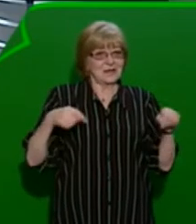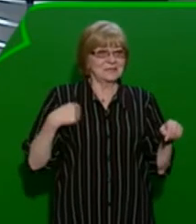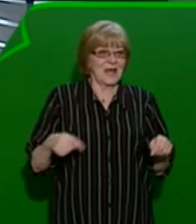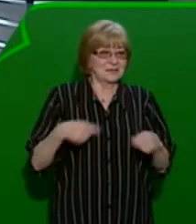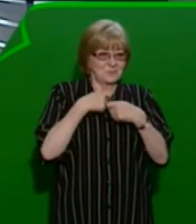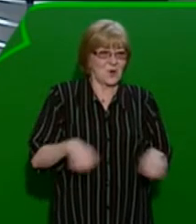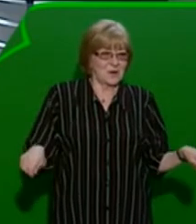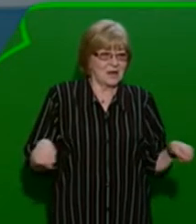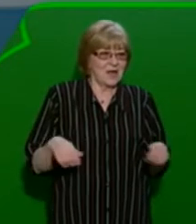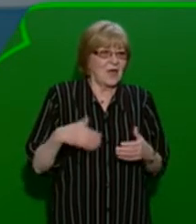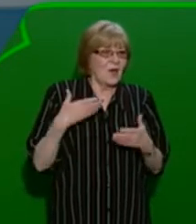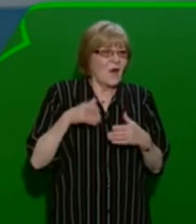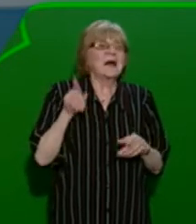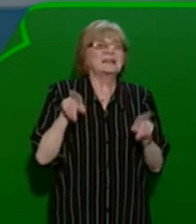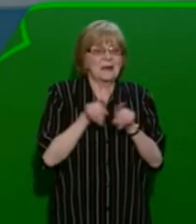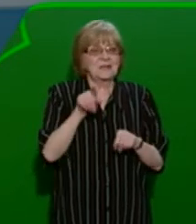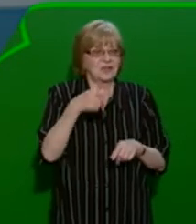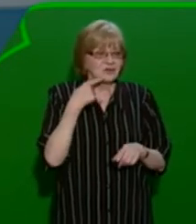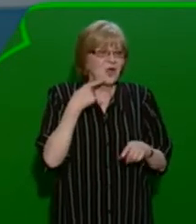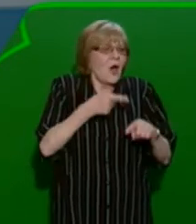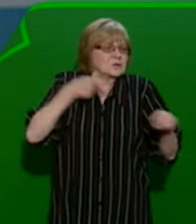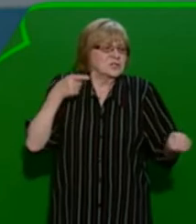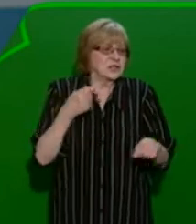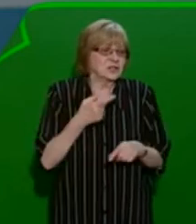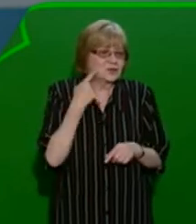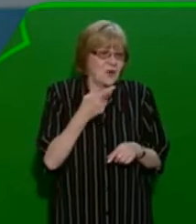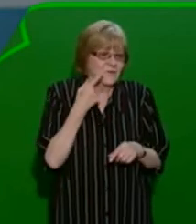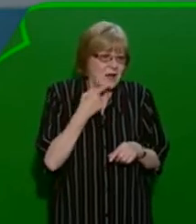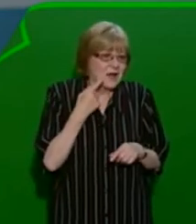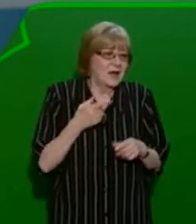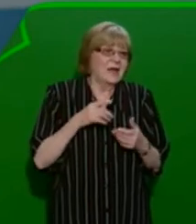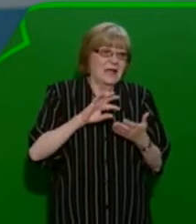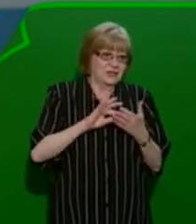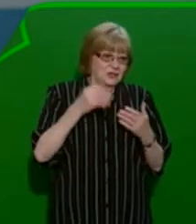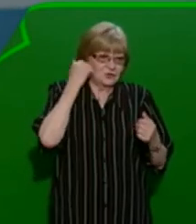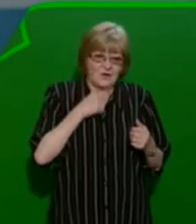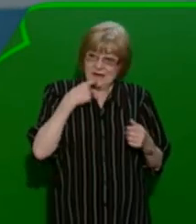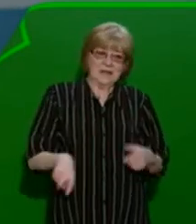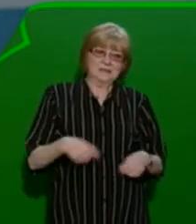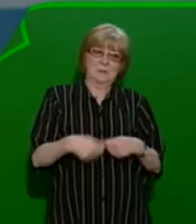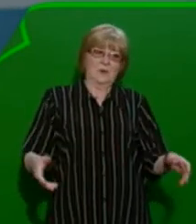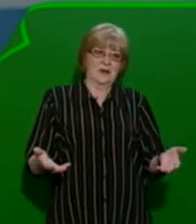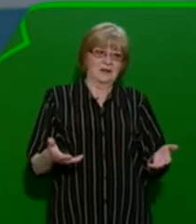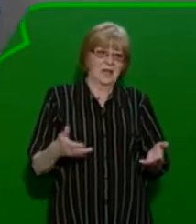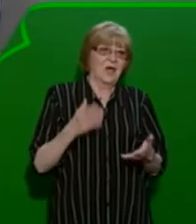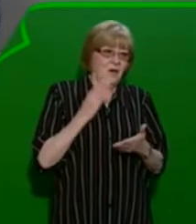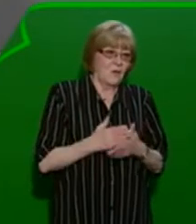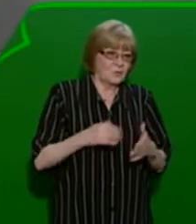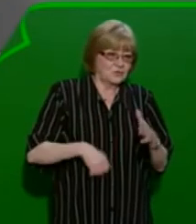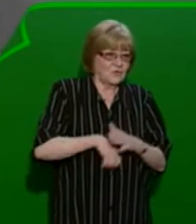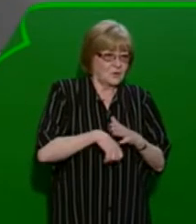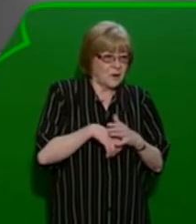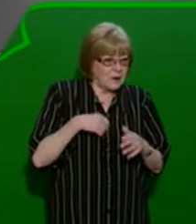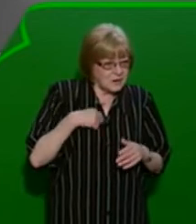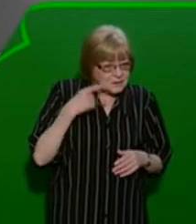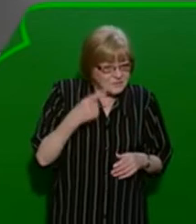určitě u toho para je ostrější slova, ale to k tomu fotbalu patří a je důležitý, když člověk prostě nechce pohrávat. No, už ten fotbálek je také nalomený,